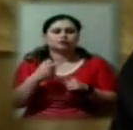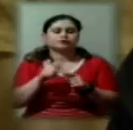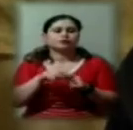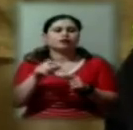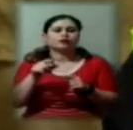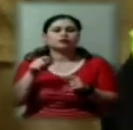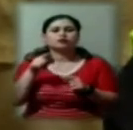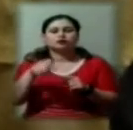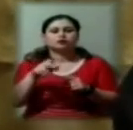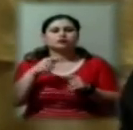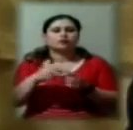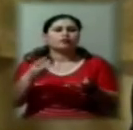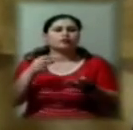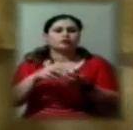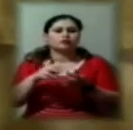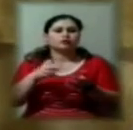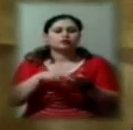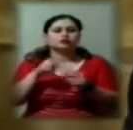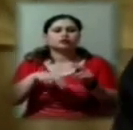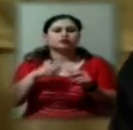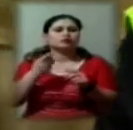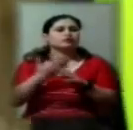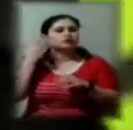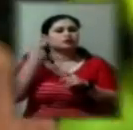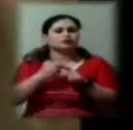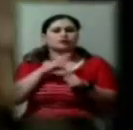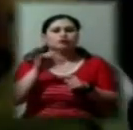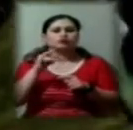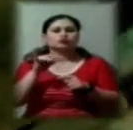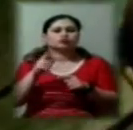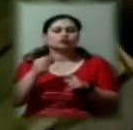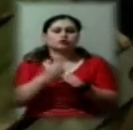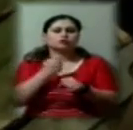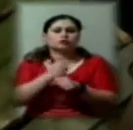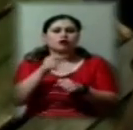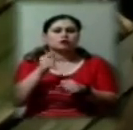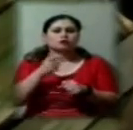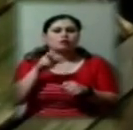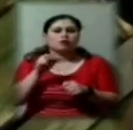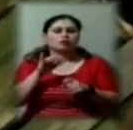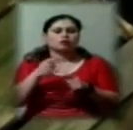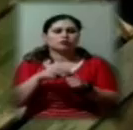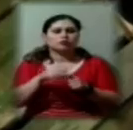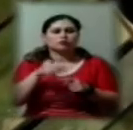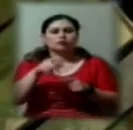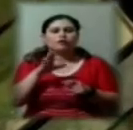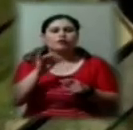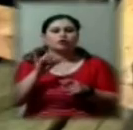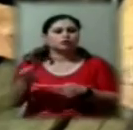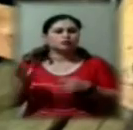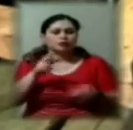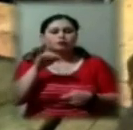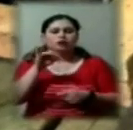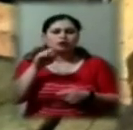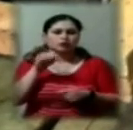Вона по-сторому називається буржуйка. Зроблена з газового балона. Дрова волонтери привозять, брикети. Це